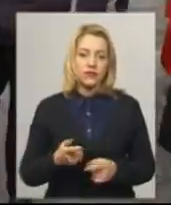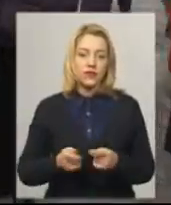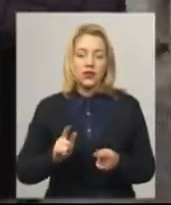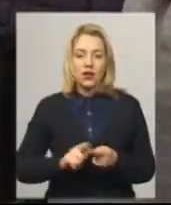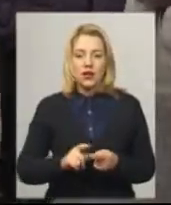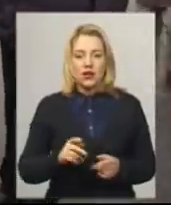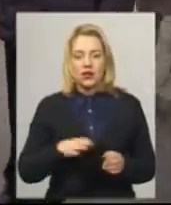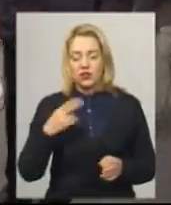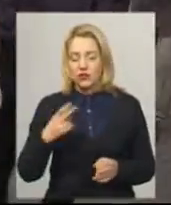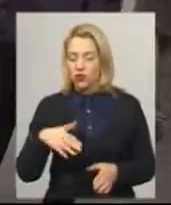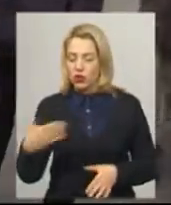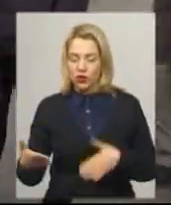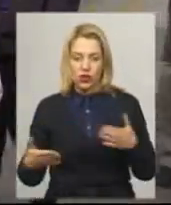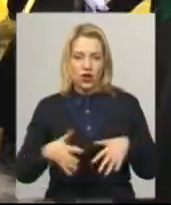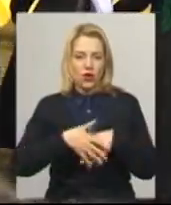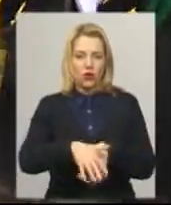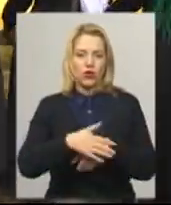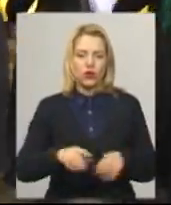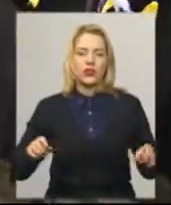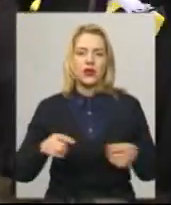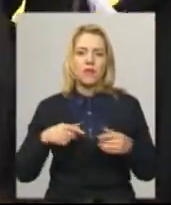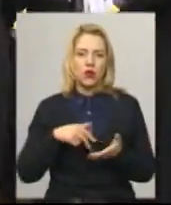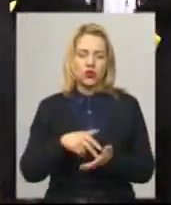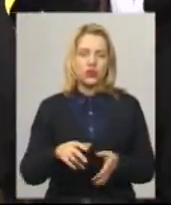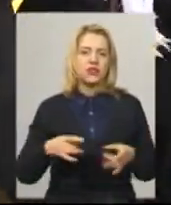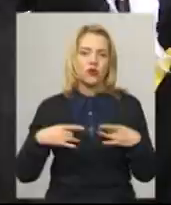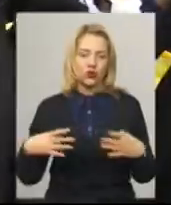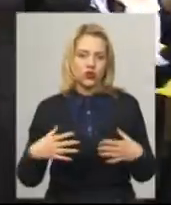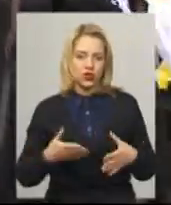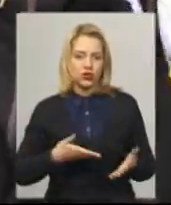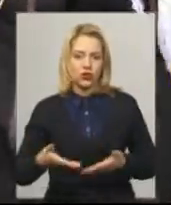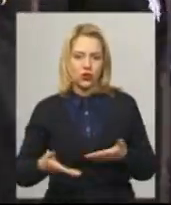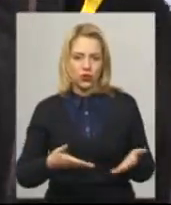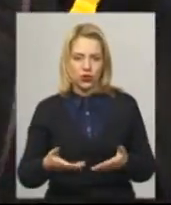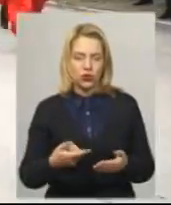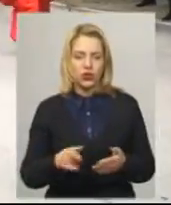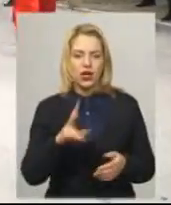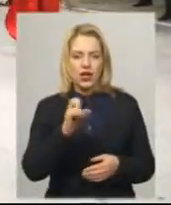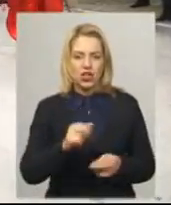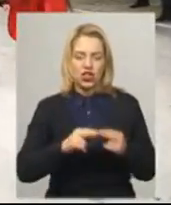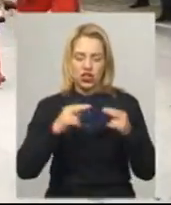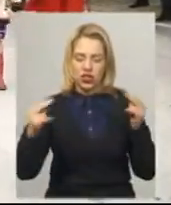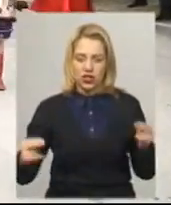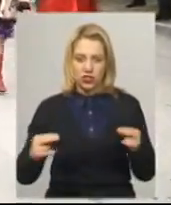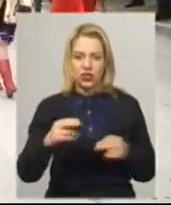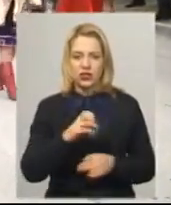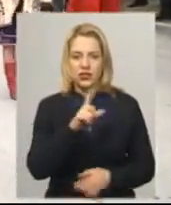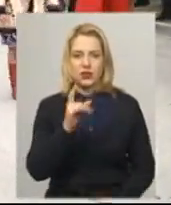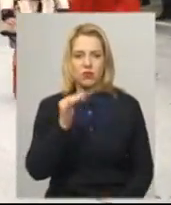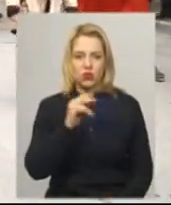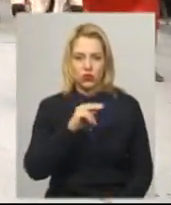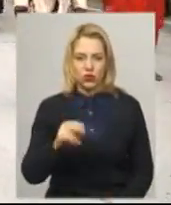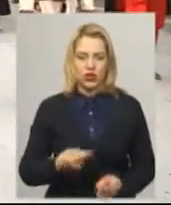кордону колони учасників пройшлися урочистою ходою з прапорами та зустрілися посередині мосту через річку Збруч. Символом єдності став 50